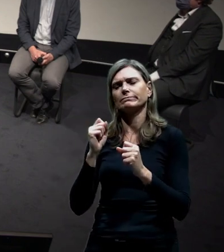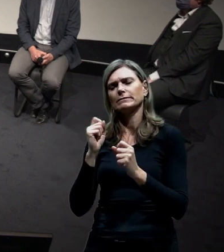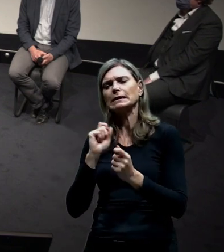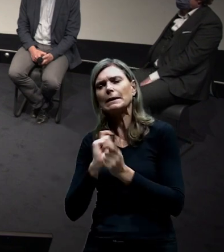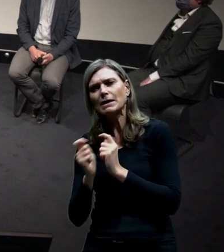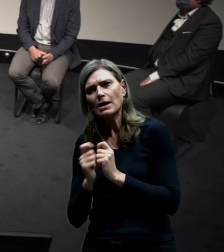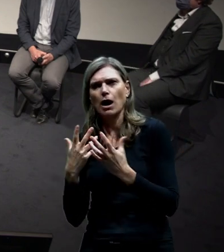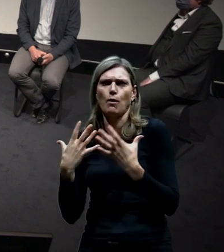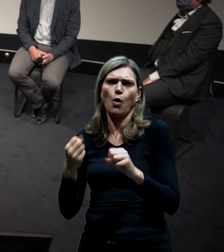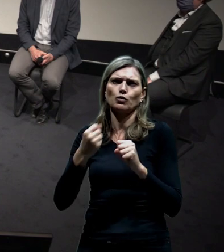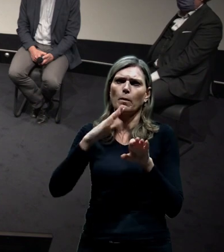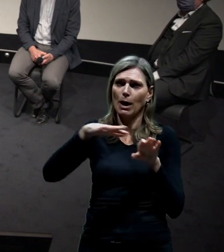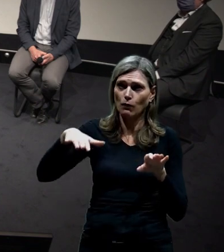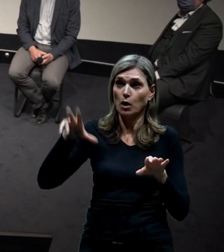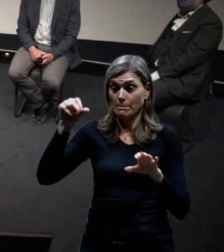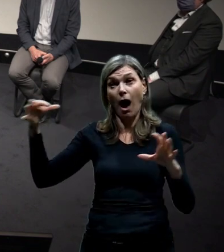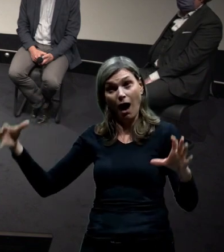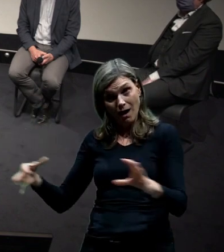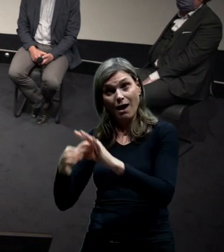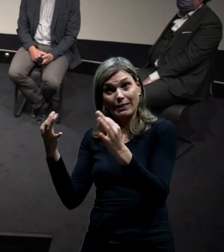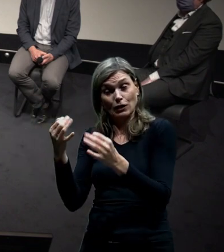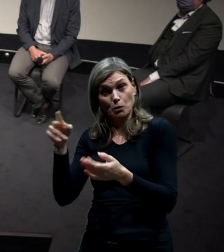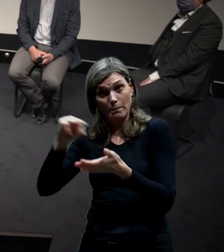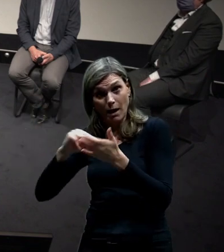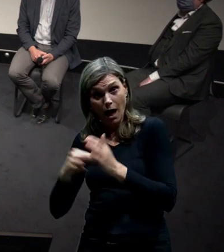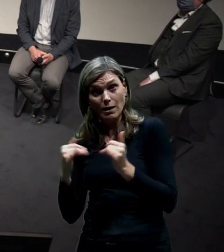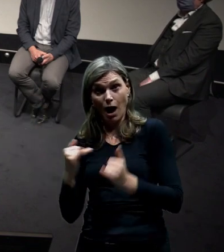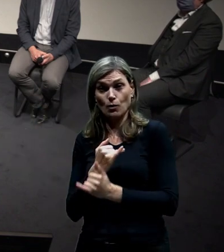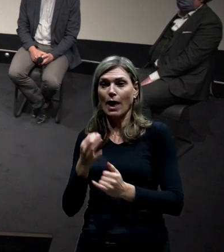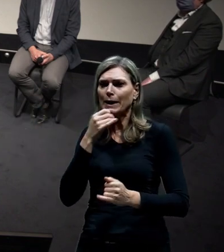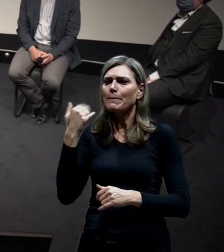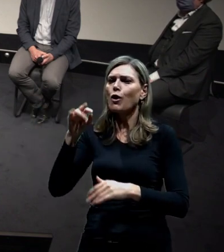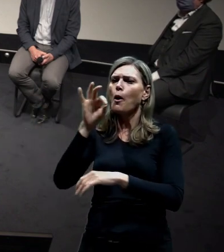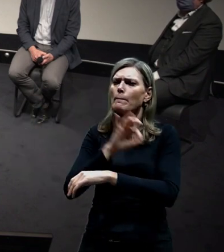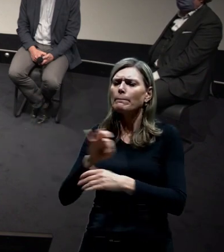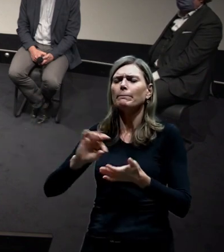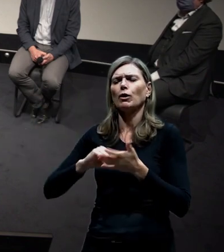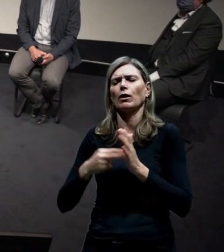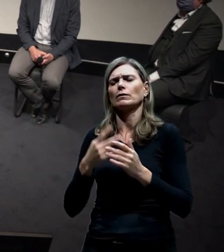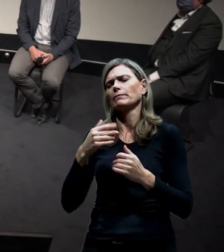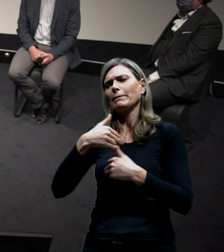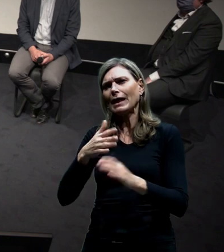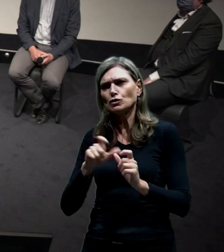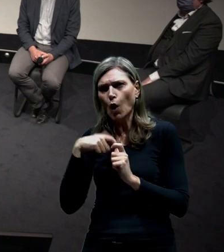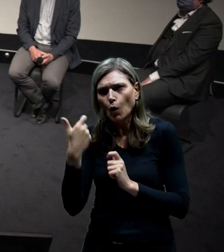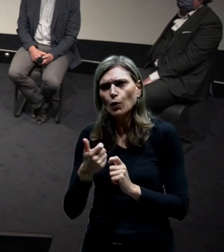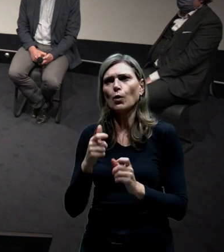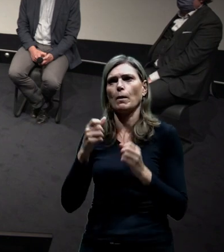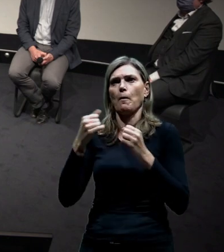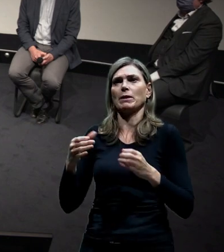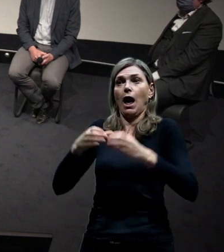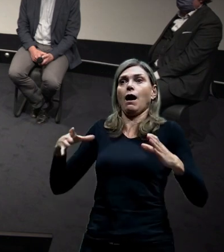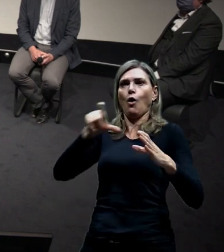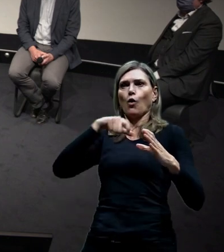třeba jsou staženy k této stavby. Jestli v případě, že bychom dokončili tyto všechny projekty, Městský okruh, Pražský okruh, i třeba zahloubení Holešoviček,